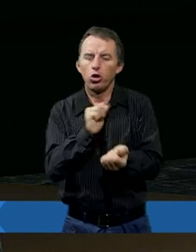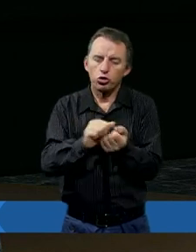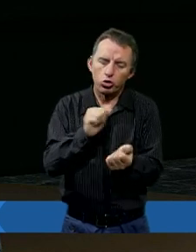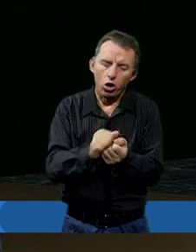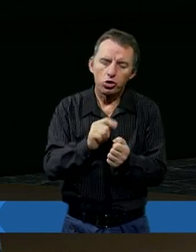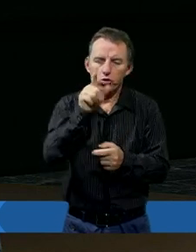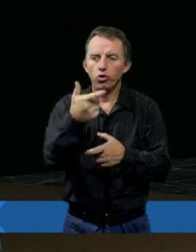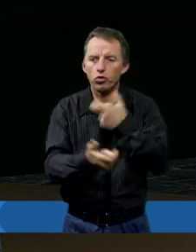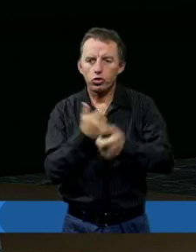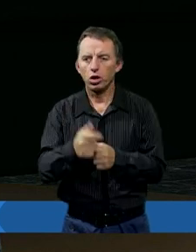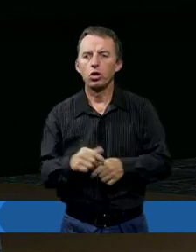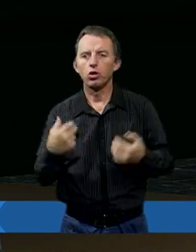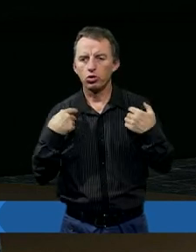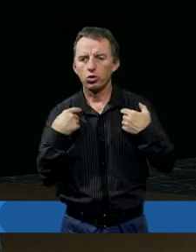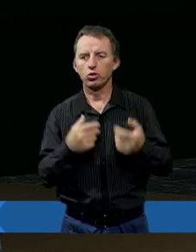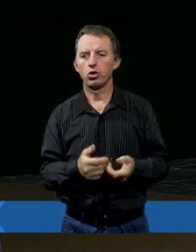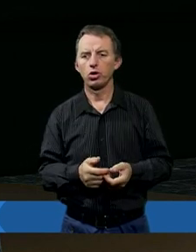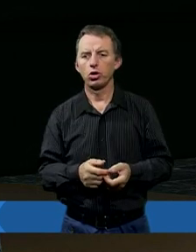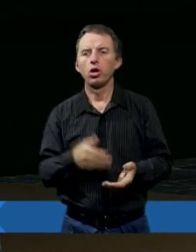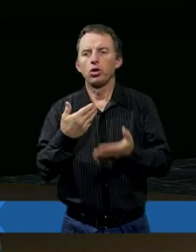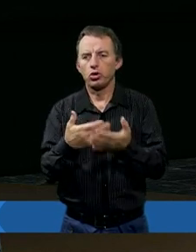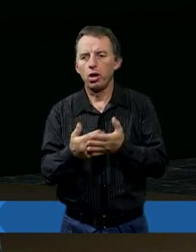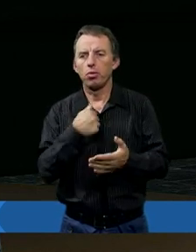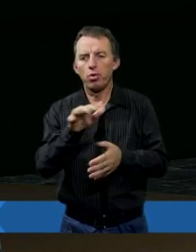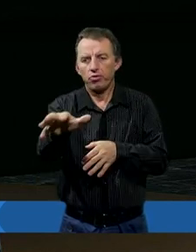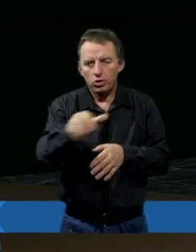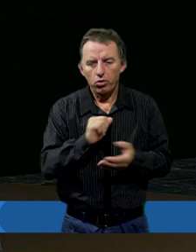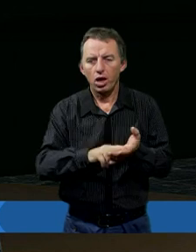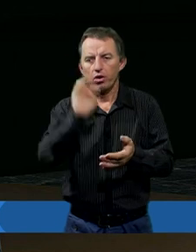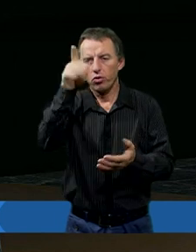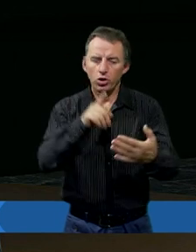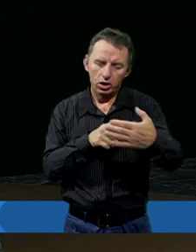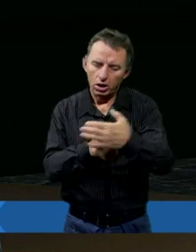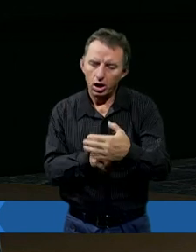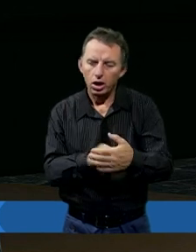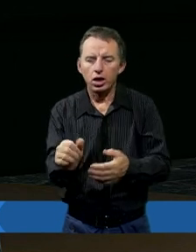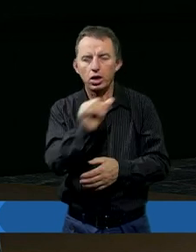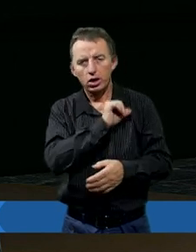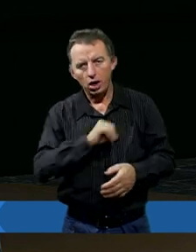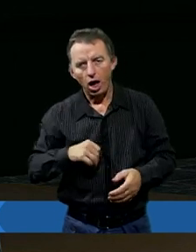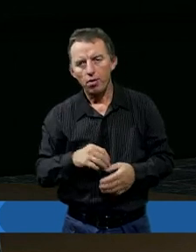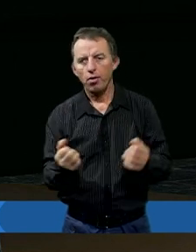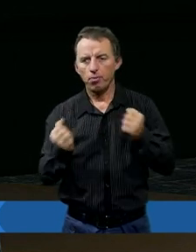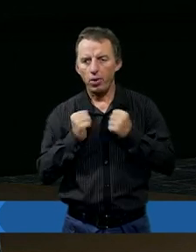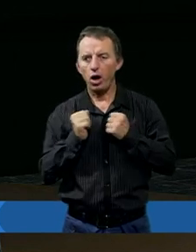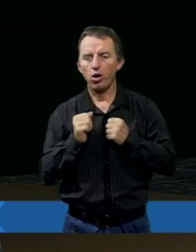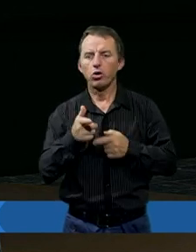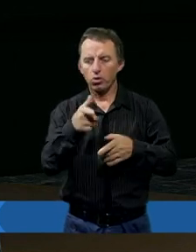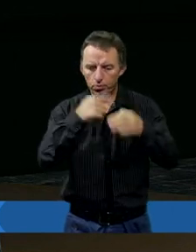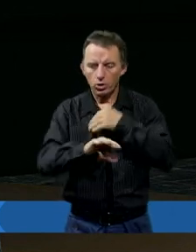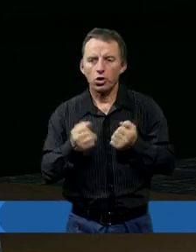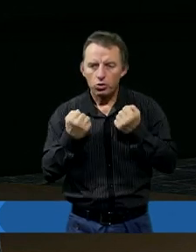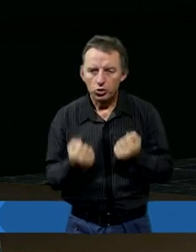szkodę Ci wyrządziłem, o stróżu ludzi? Czemu mnie wziąłeś na swój cel, tak że sam stałem się sobie